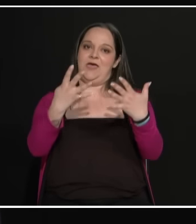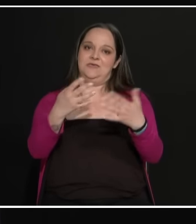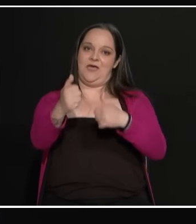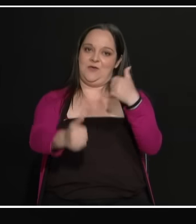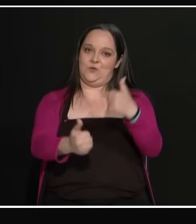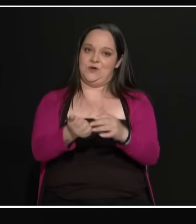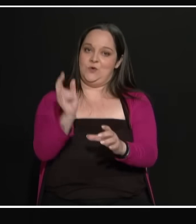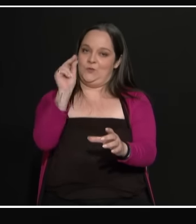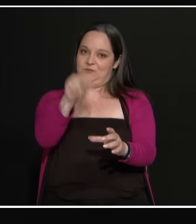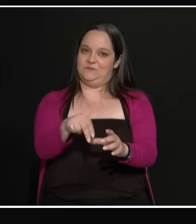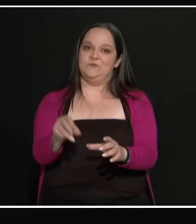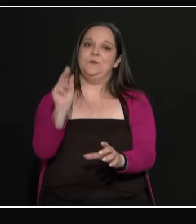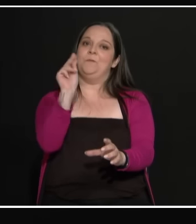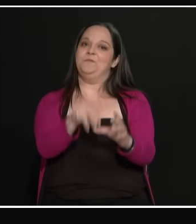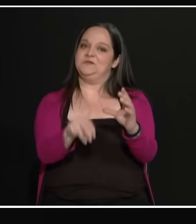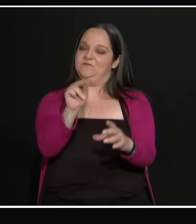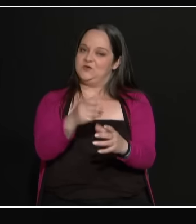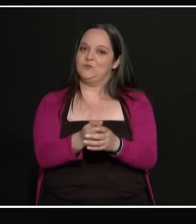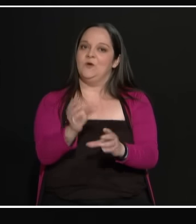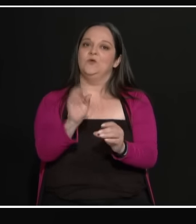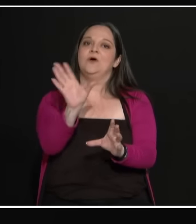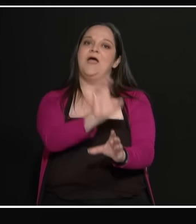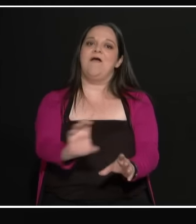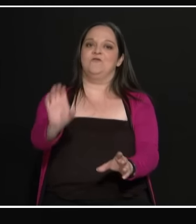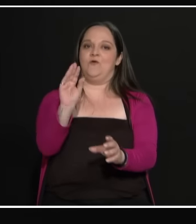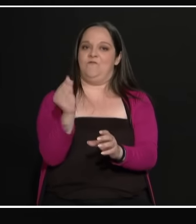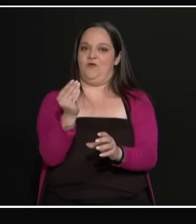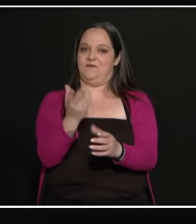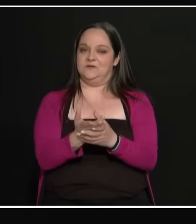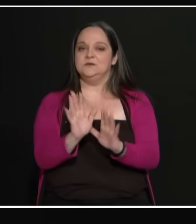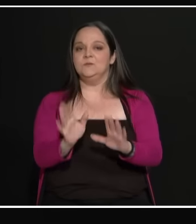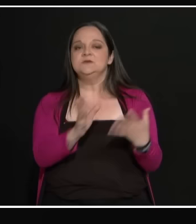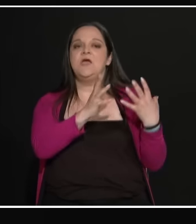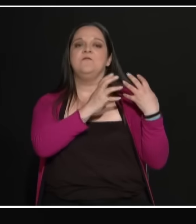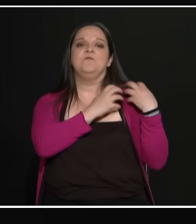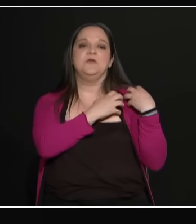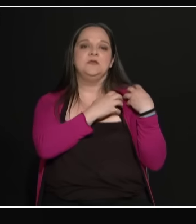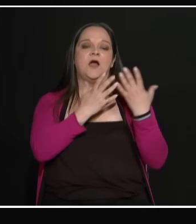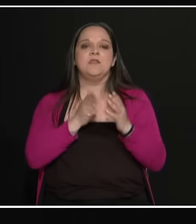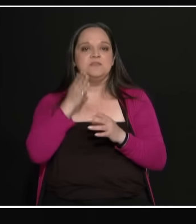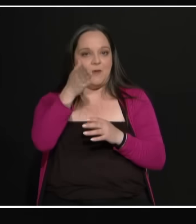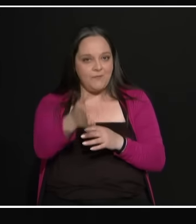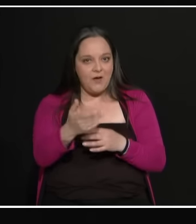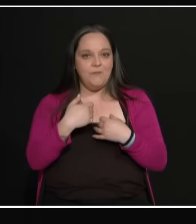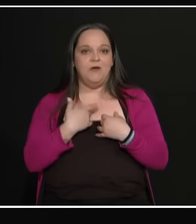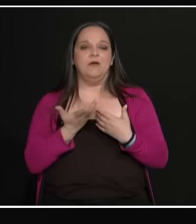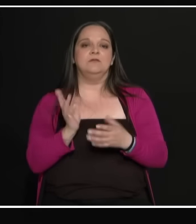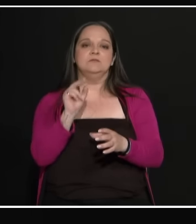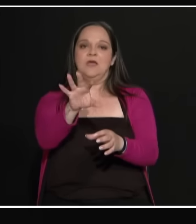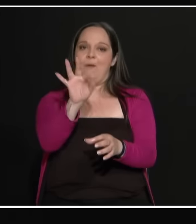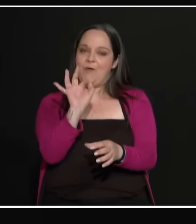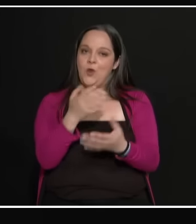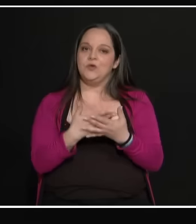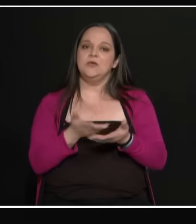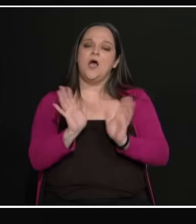Στις κάλπες ψηφίζουμε για τους ευρωβουλευτές και είναι στο χέρι μας. Αν θα πάμε να κάνουμε τις δικές μας επιλογές